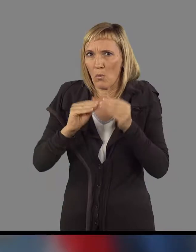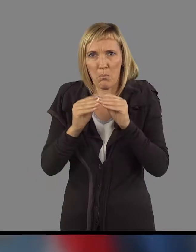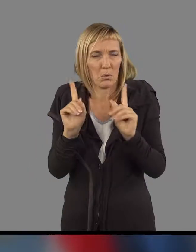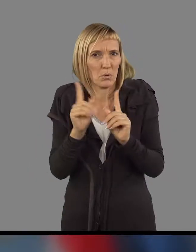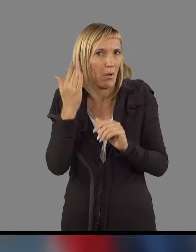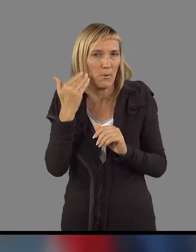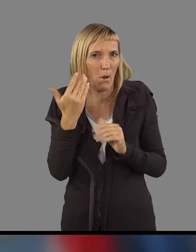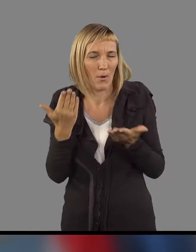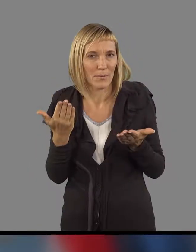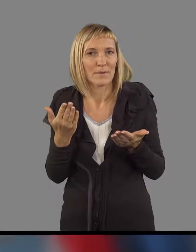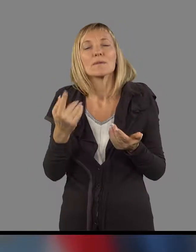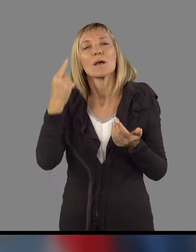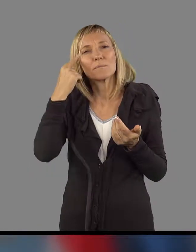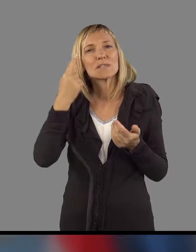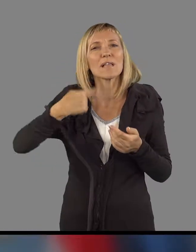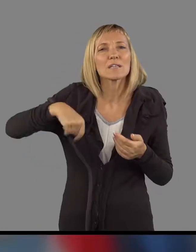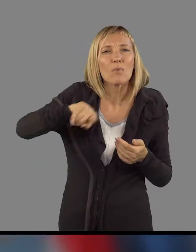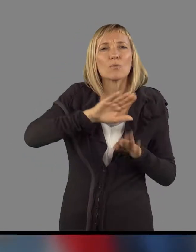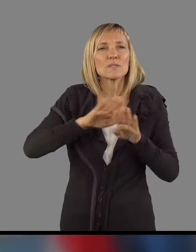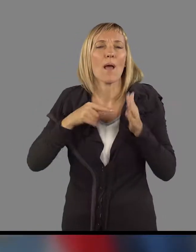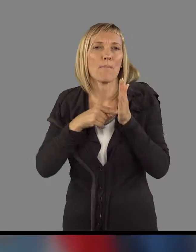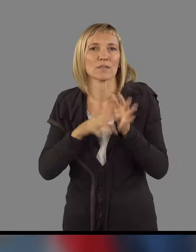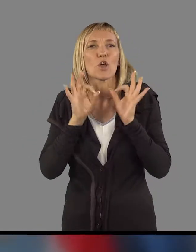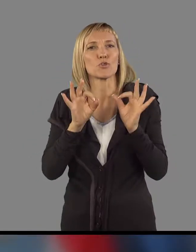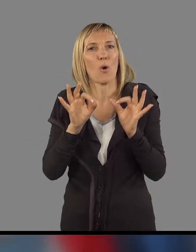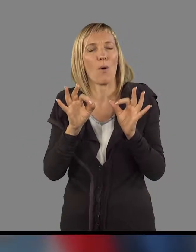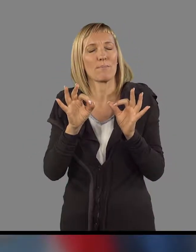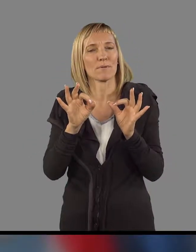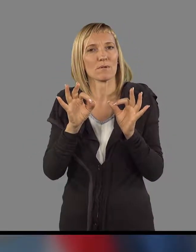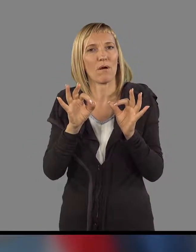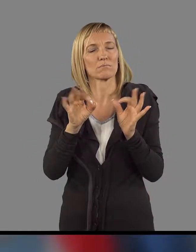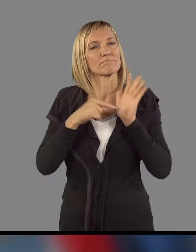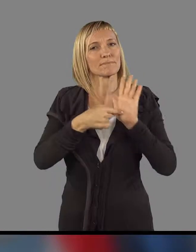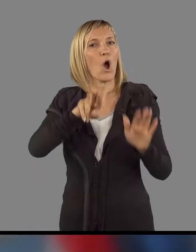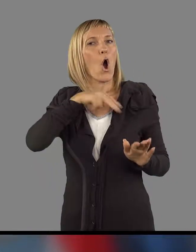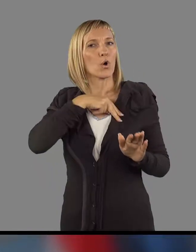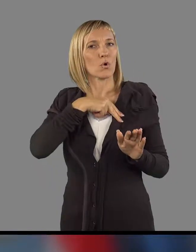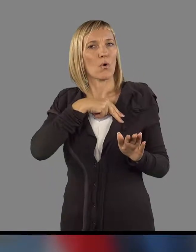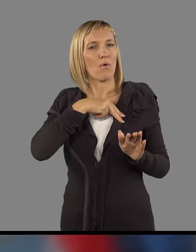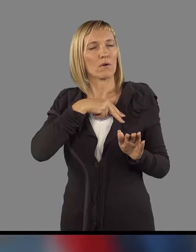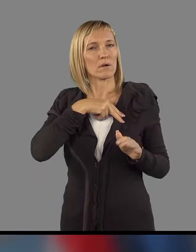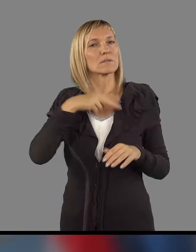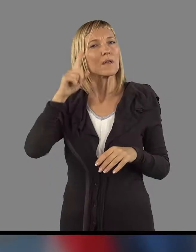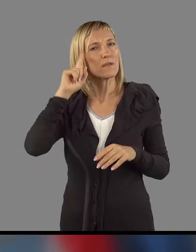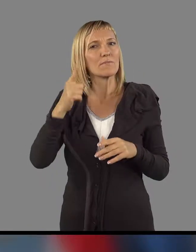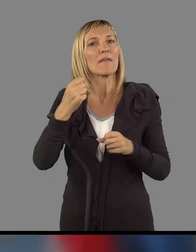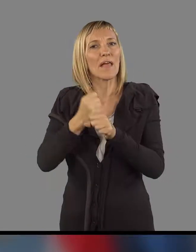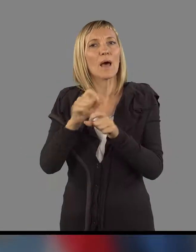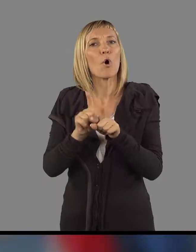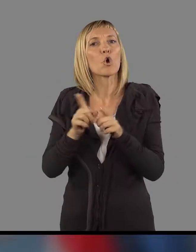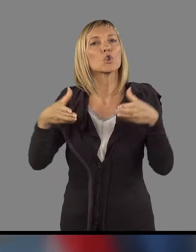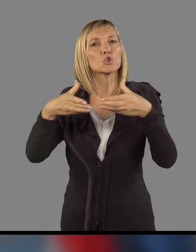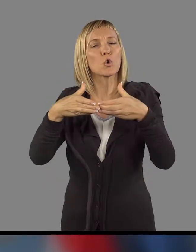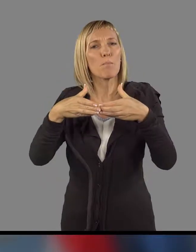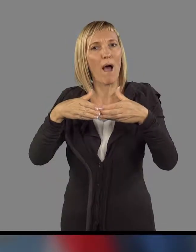nismo imeli. Mislim, da smo vsi pokazali dobršno mero odgovornosti in se zavedamo, da delujemo kot vlada